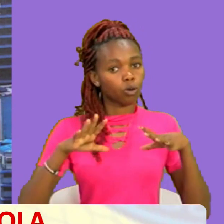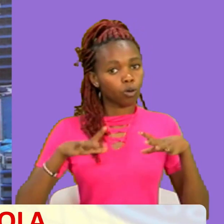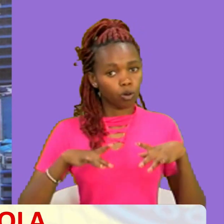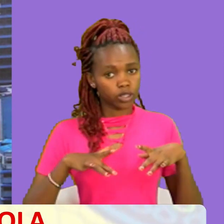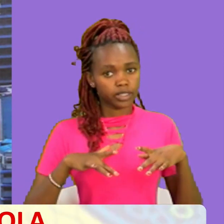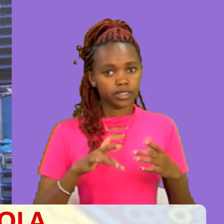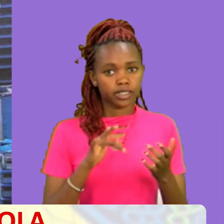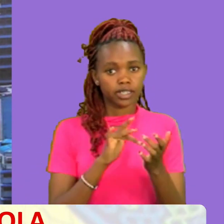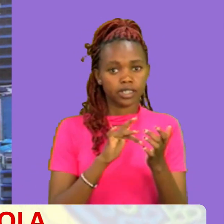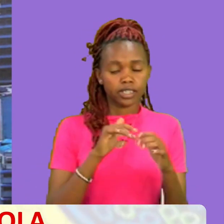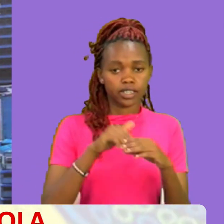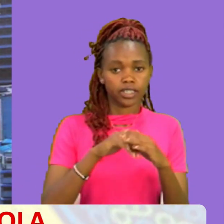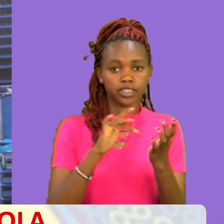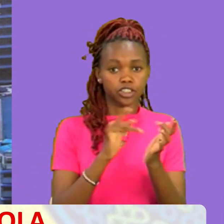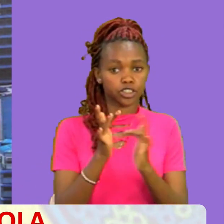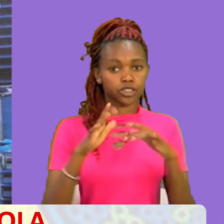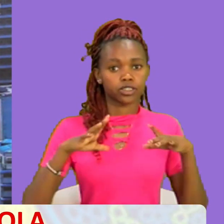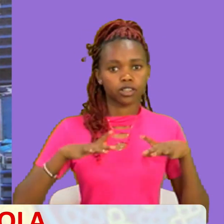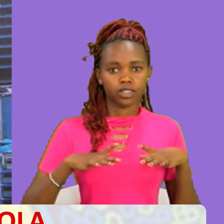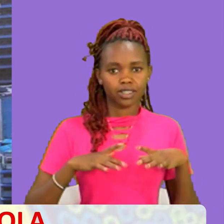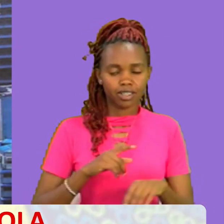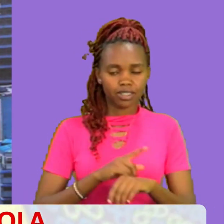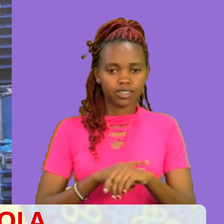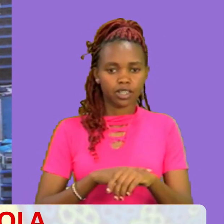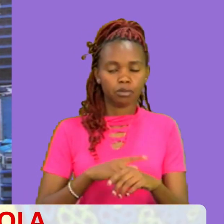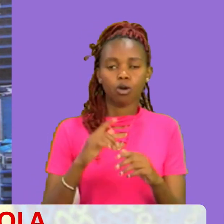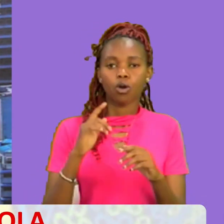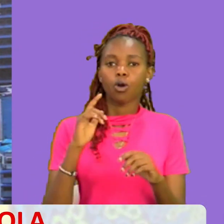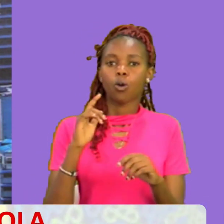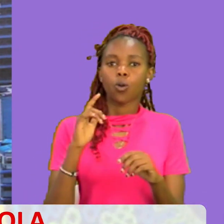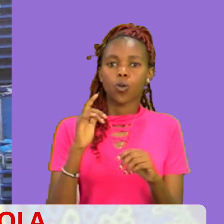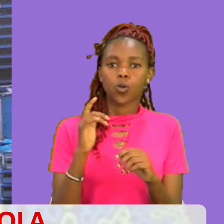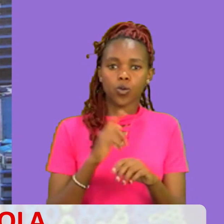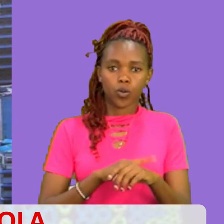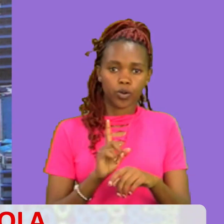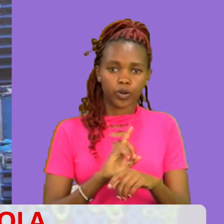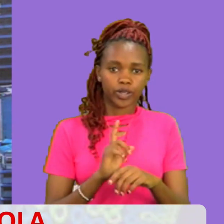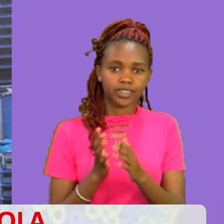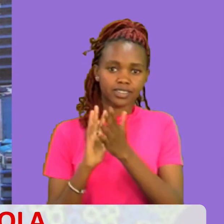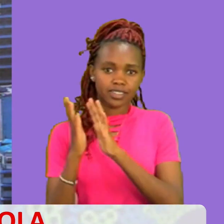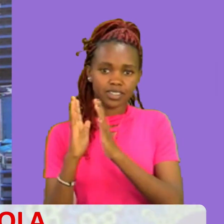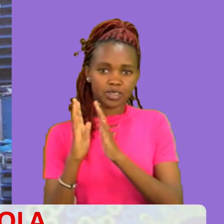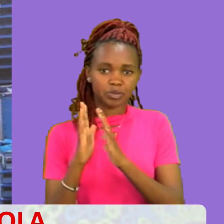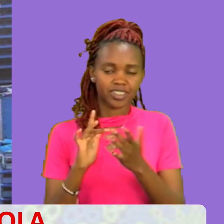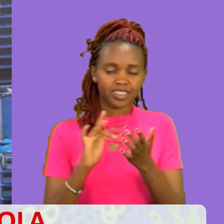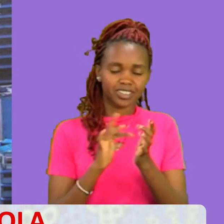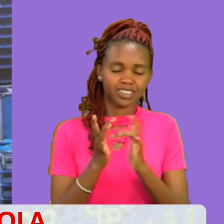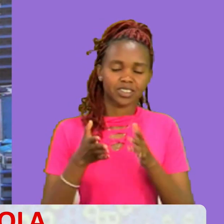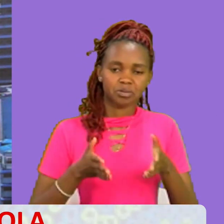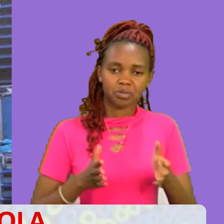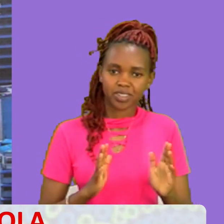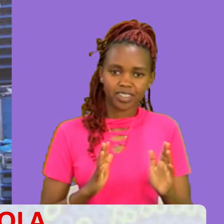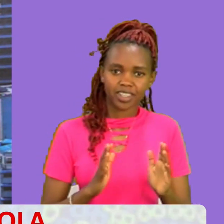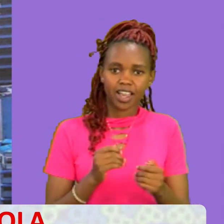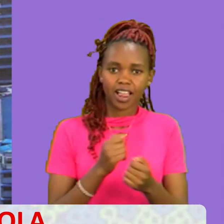kwenye krismasi Krismasi ni wakati amba tunasherekea Kuzaliwa kwa Yesu Kristo Na kufufuka kwa Yesu Kristo Na